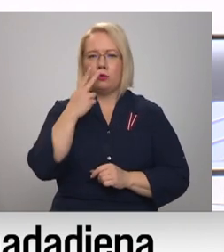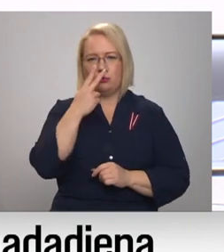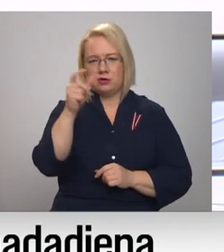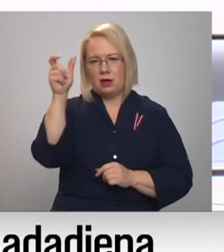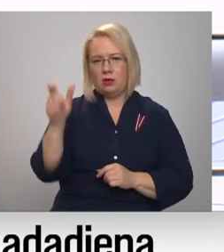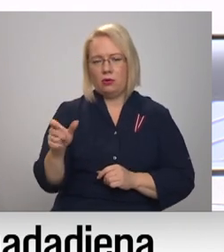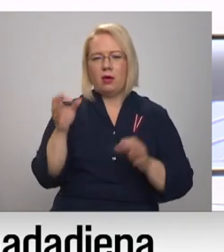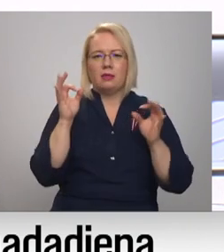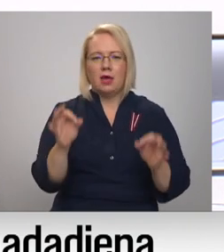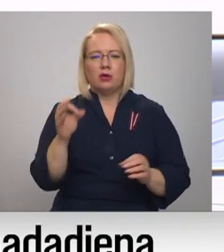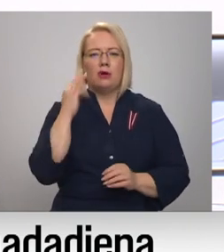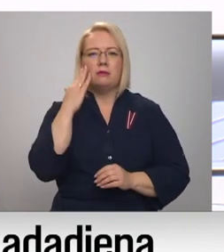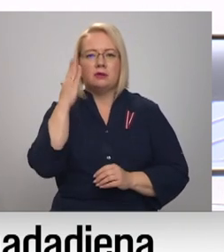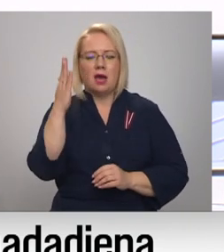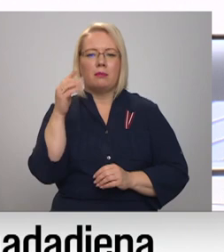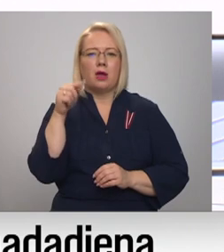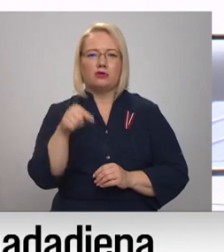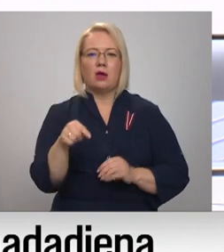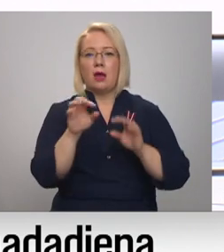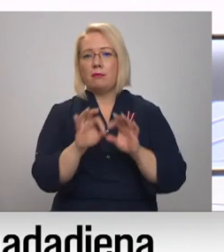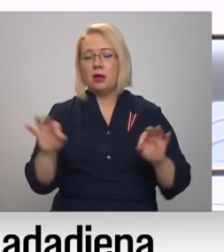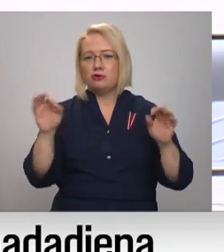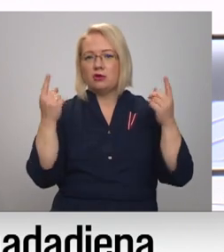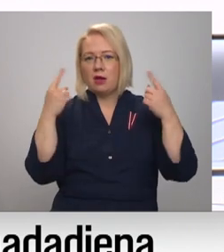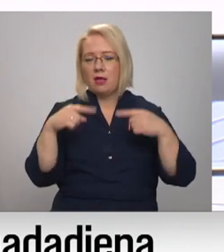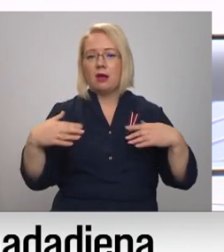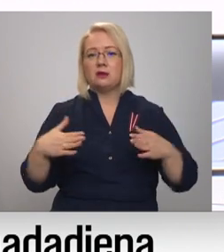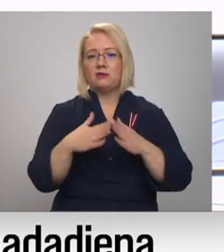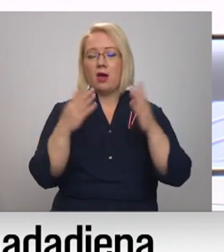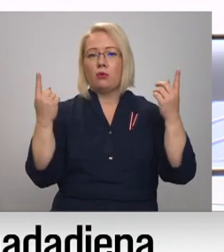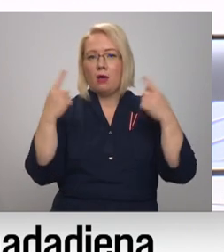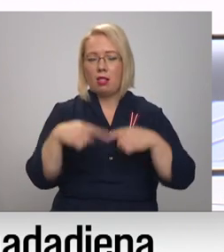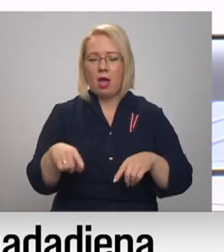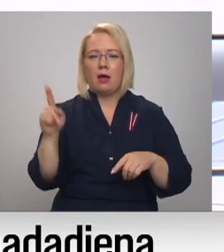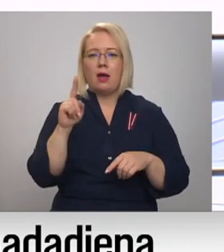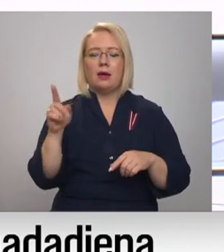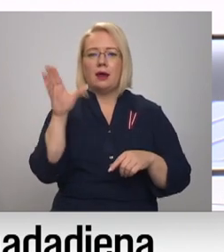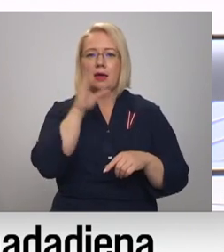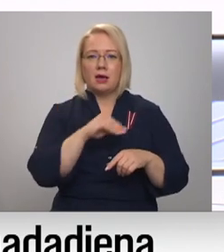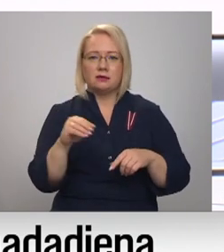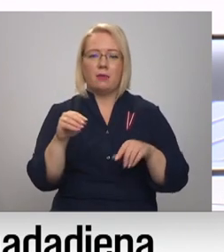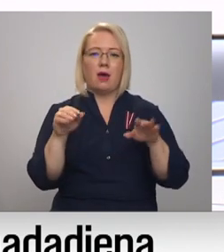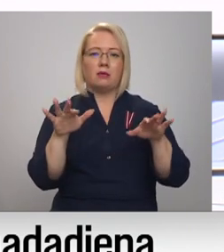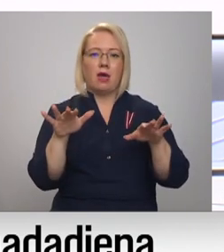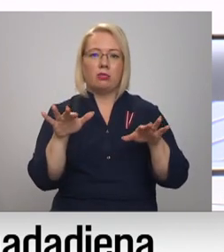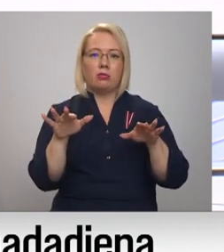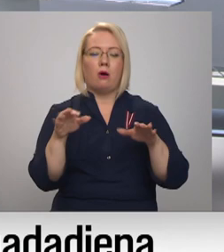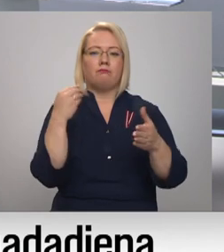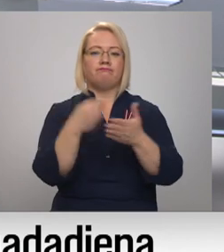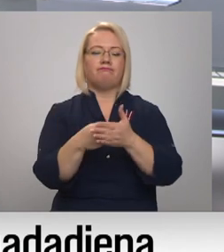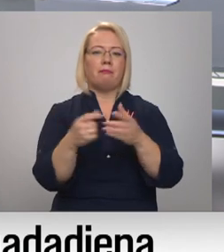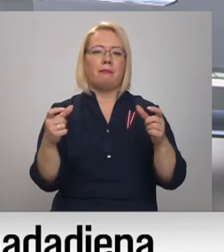un tiešām ceram, ka šajā brīnišķīgajā svētku laikā ir laiks piesaisties pie datoru, nopirkt kādu biļetu uz Nacionāla teātra.